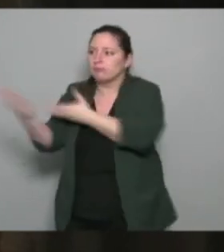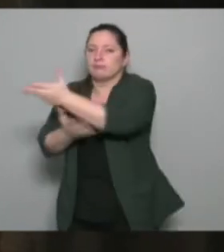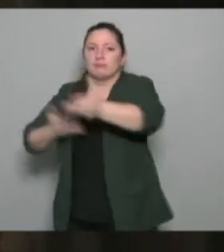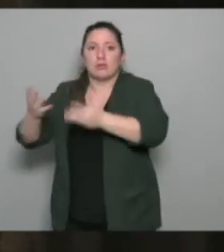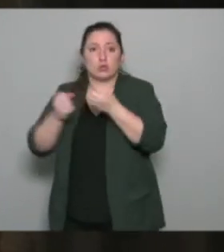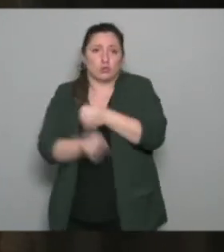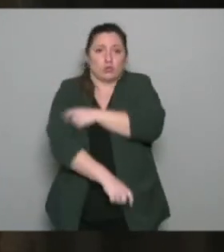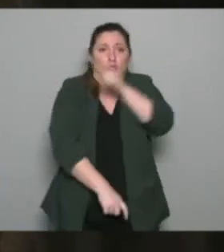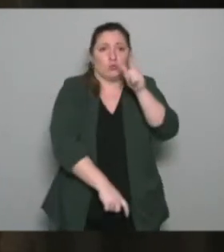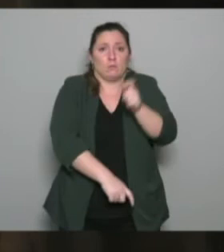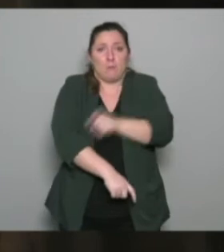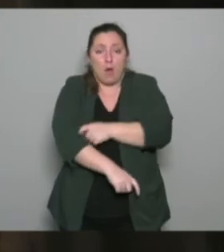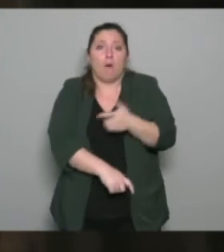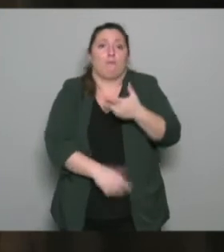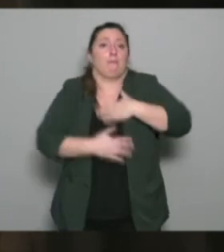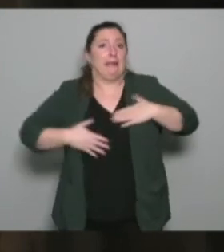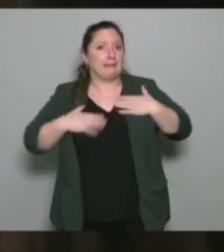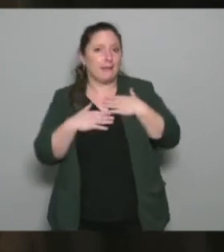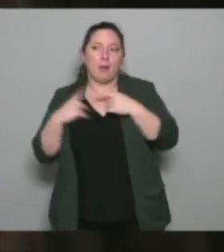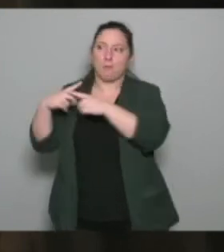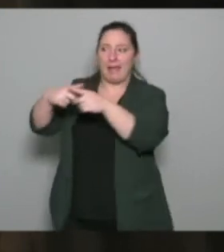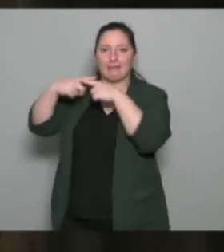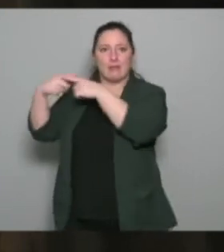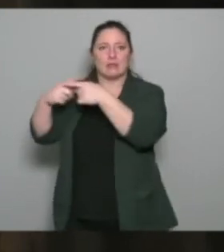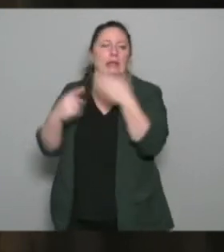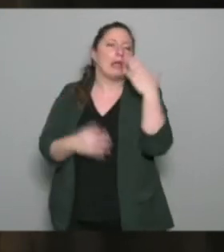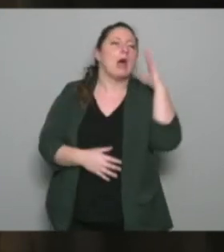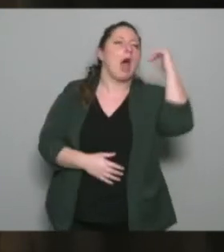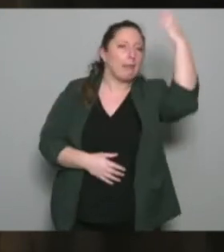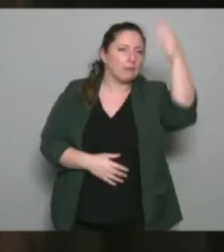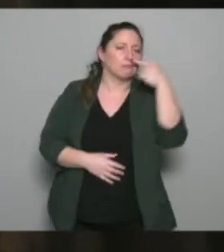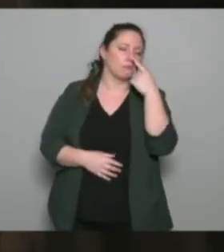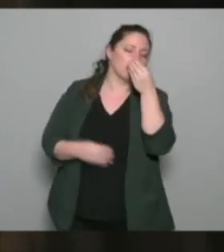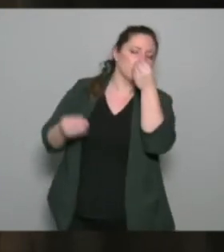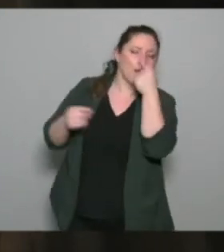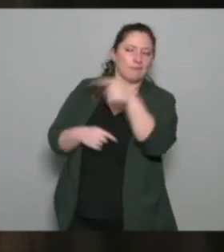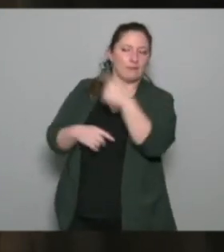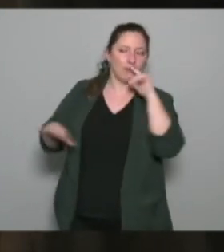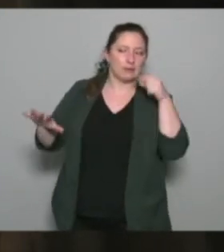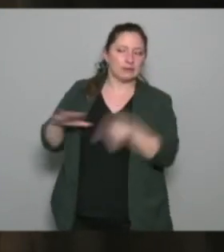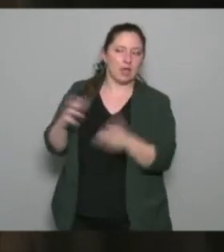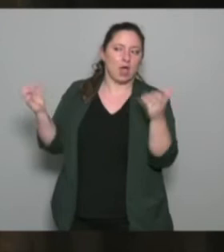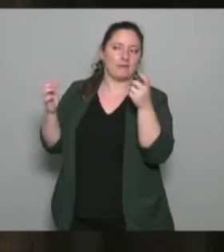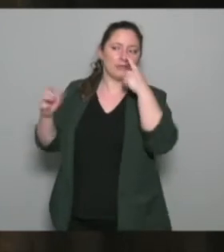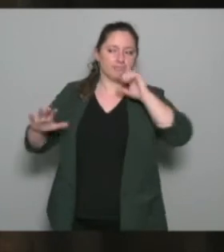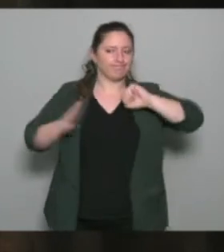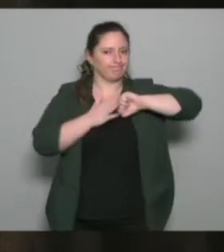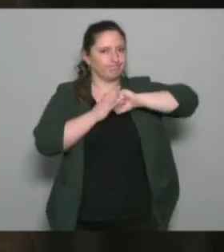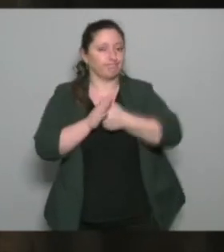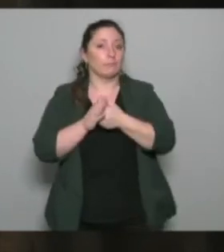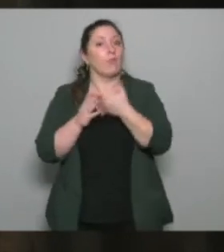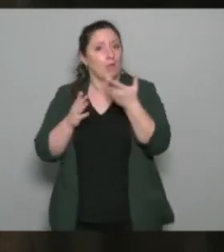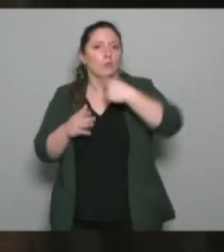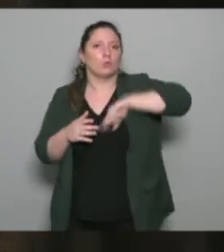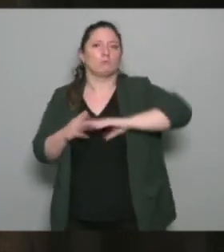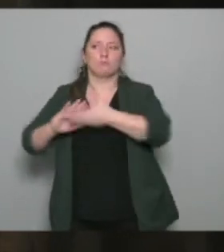plaisir partagé et puis ensuite si on sent qu'il une volonté d'aller un peu plus loin on les oriente vers les clubs